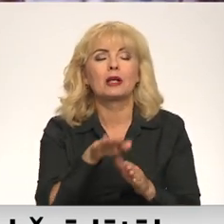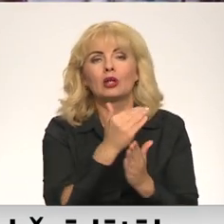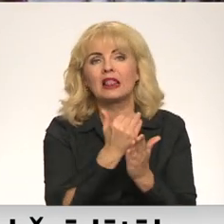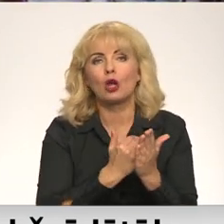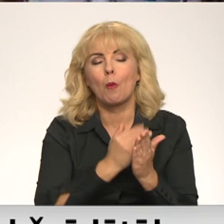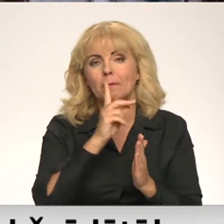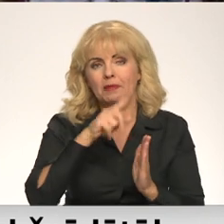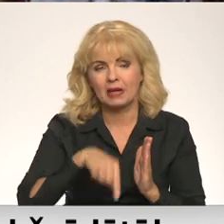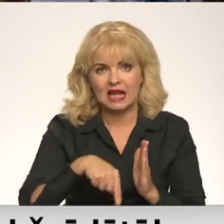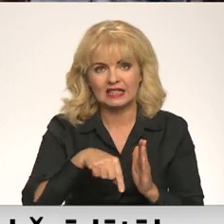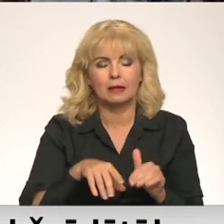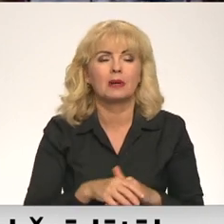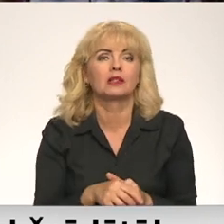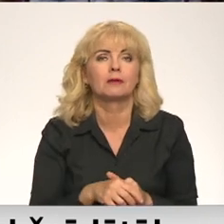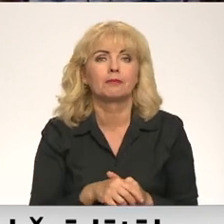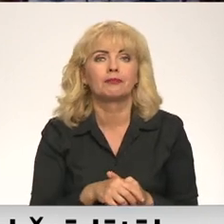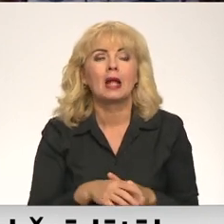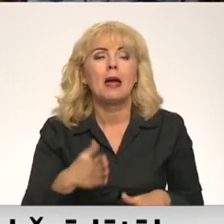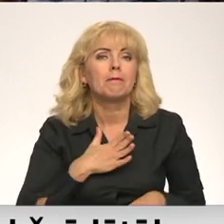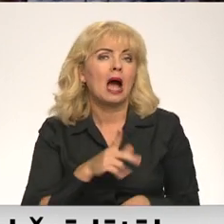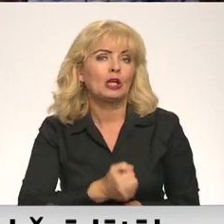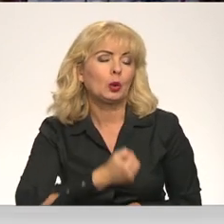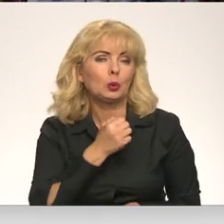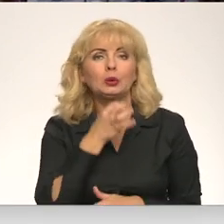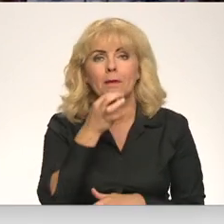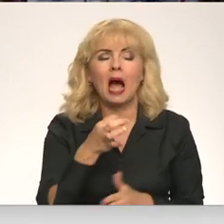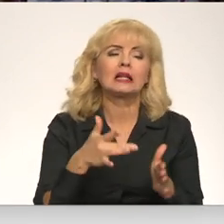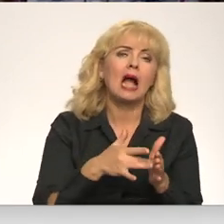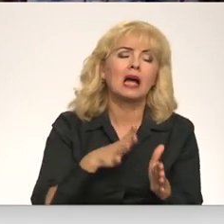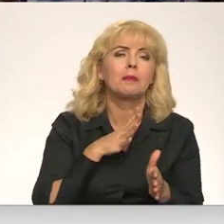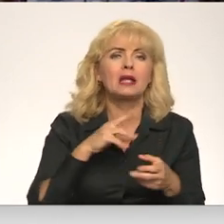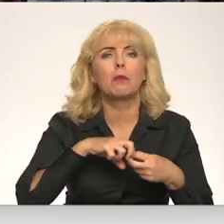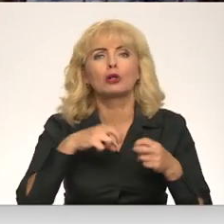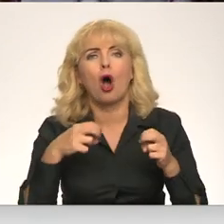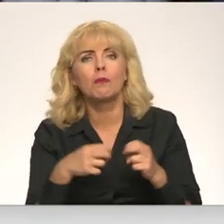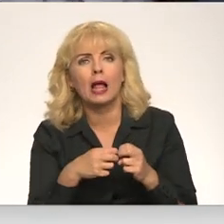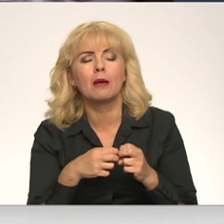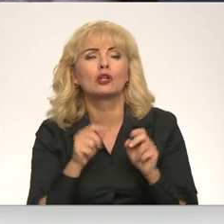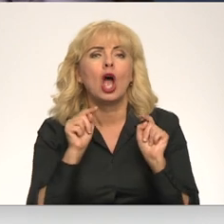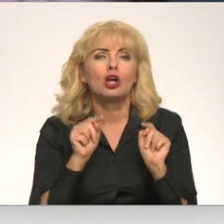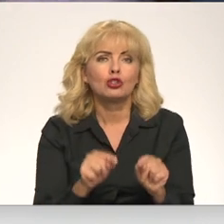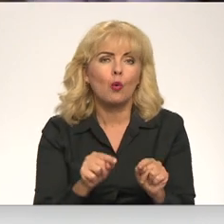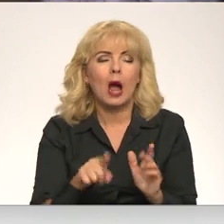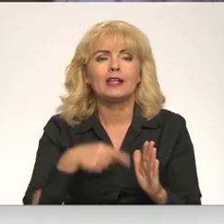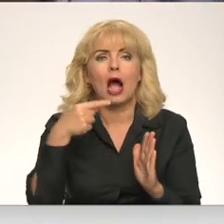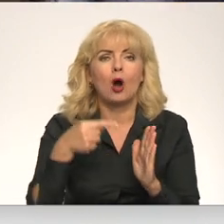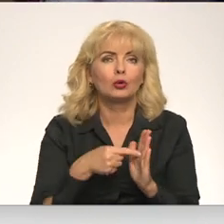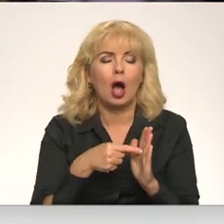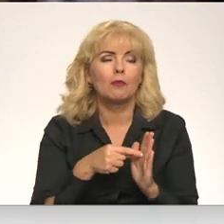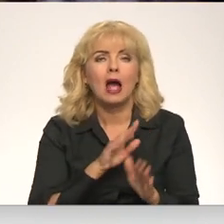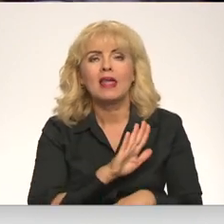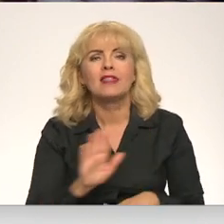prasības. Man ir grūti padeikt, kādi bija iemesli, kāpēc šo jautājumu